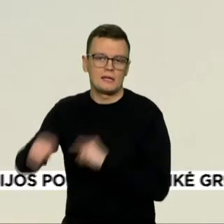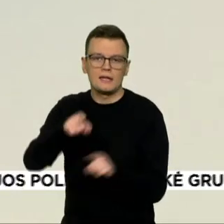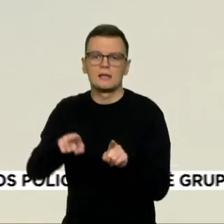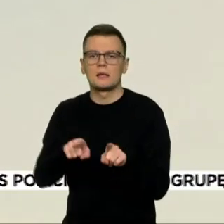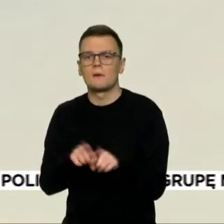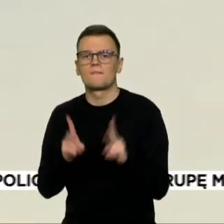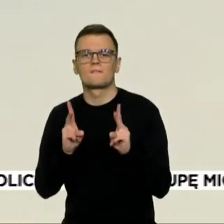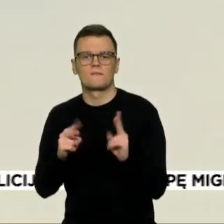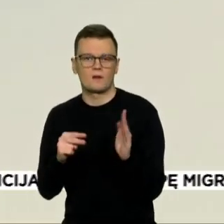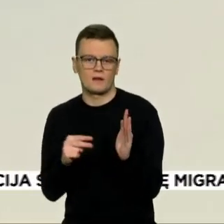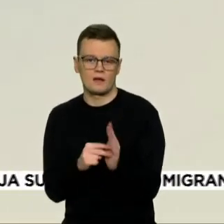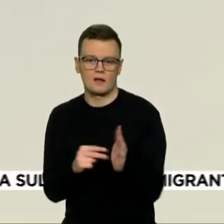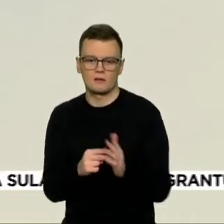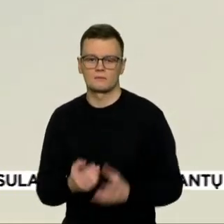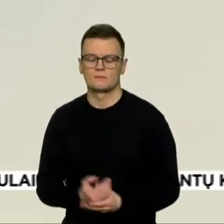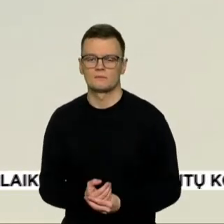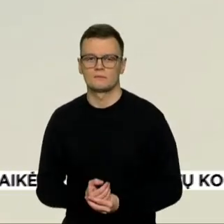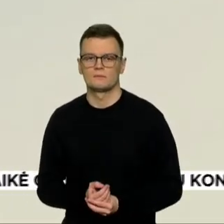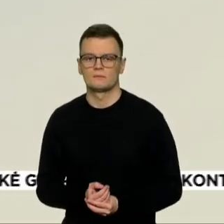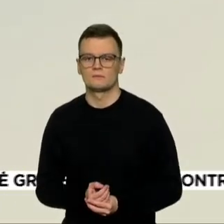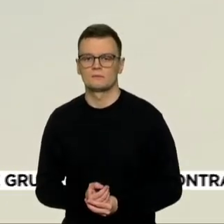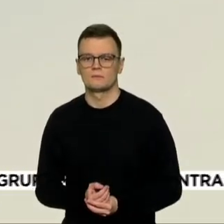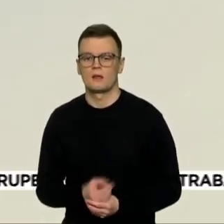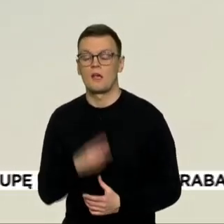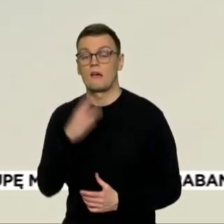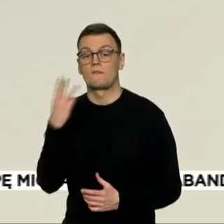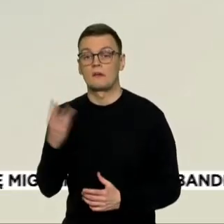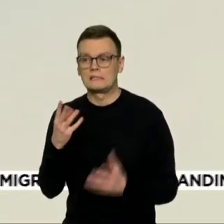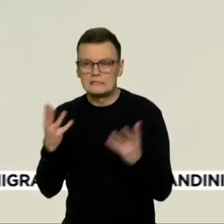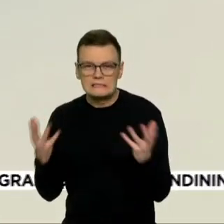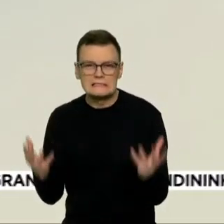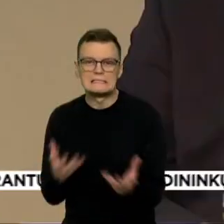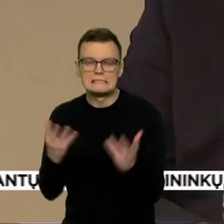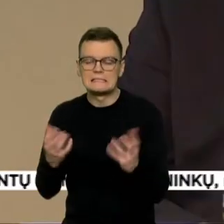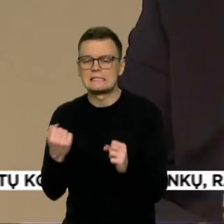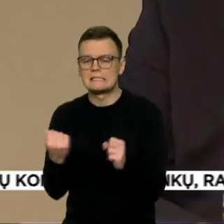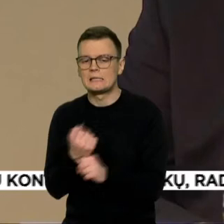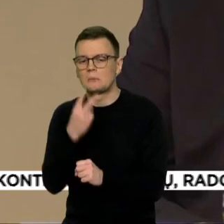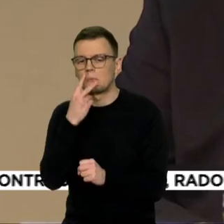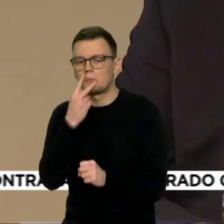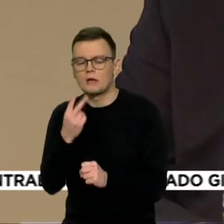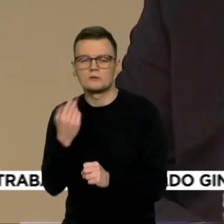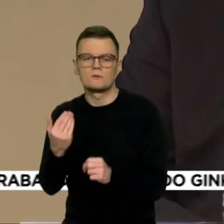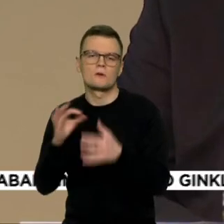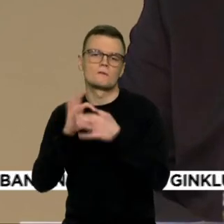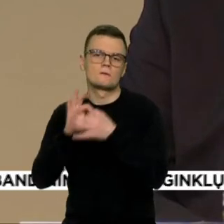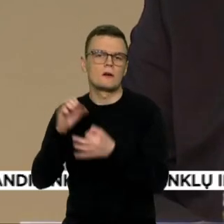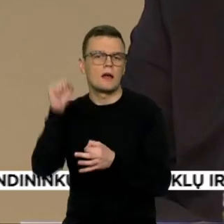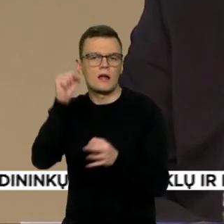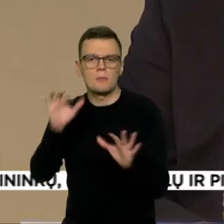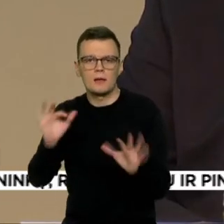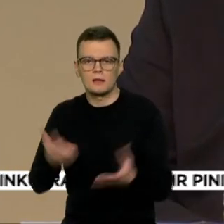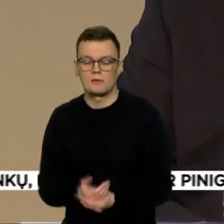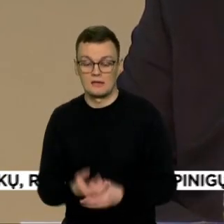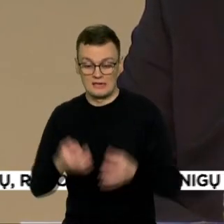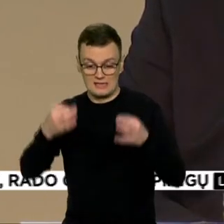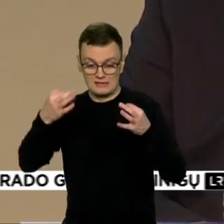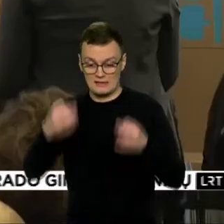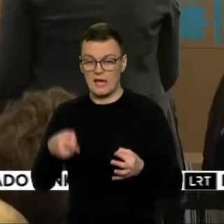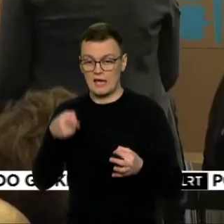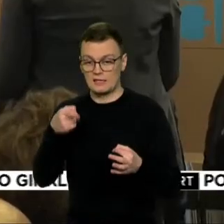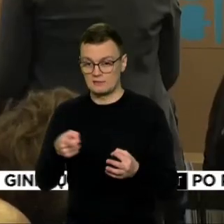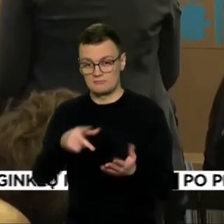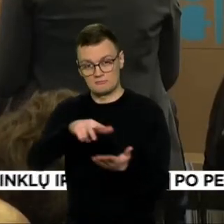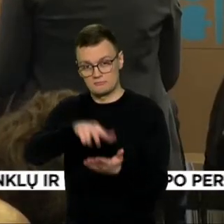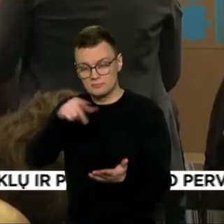Vašingtone raginimai peržiūrėti ilgą metę partnerystę su Riedu. Paruoštas teisės aktas išvesti Amerikos karius iš Saudo